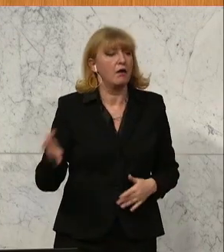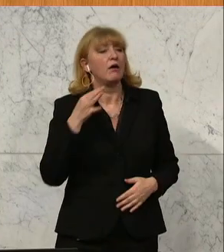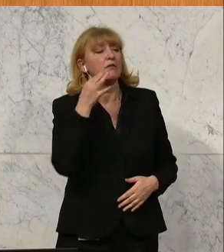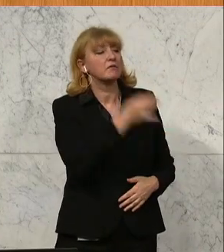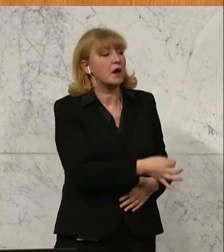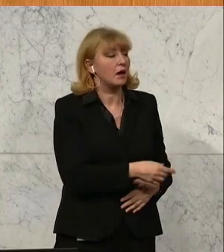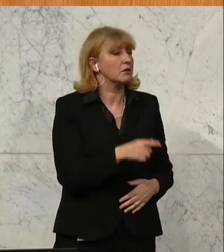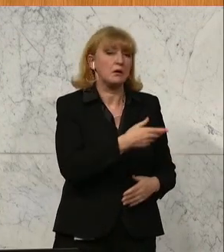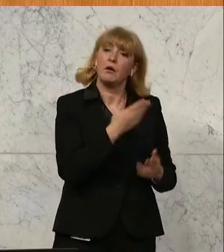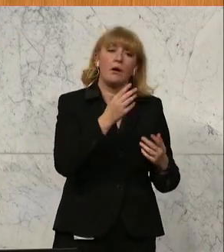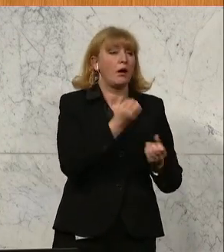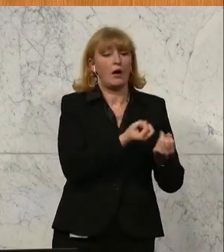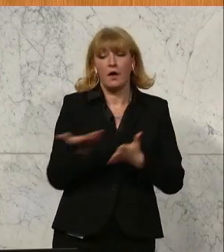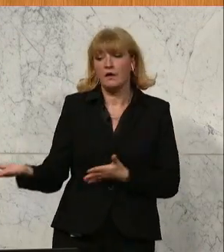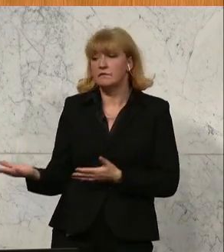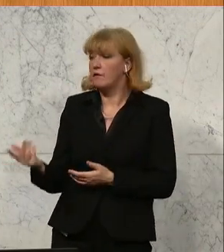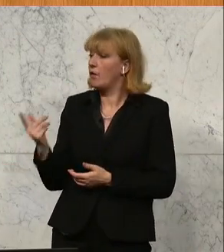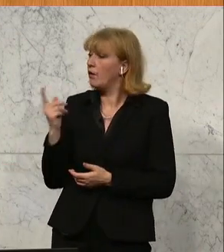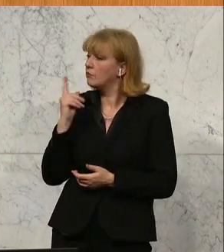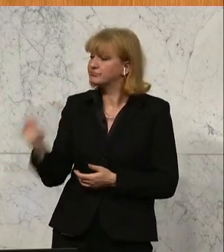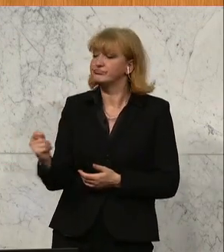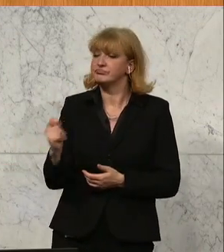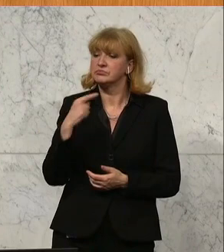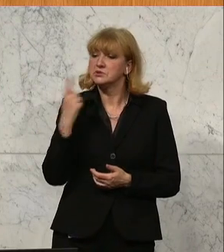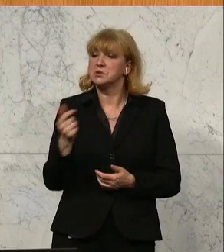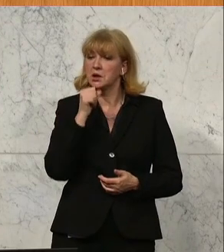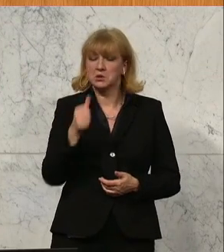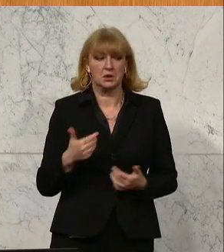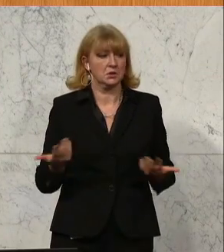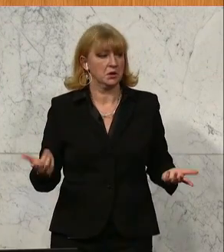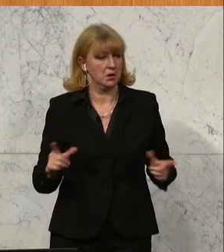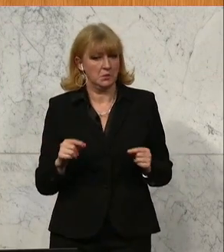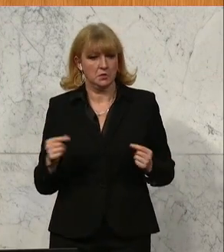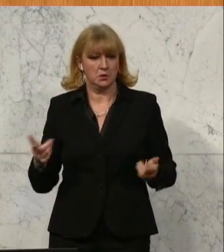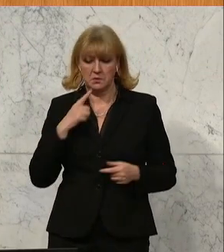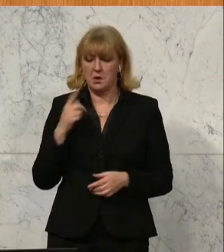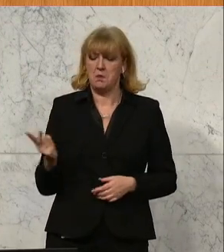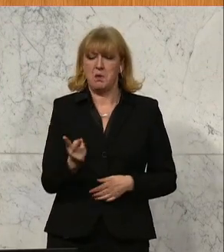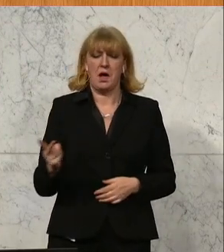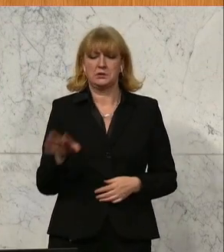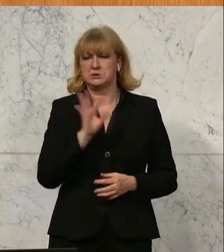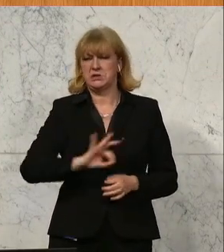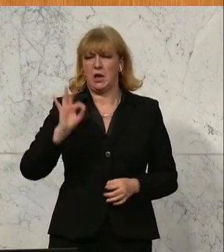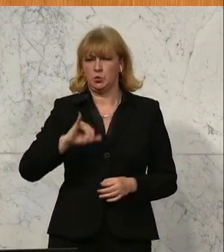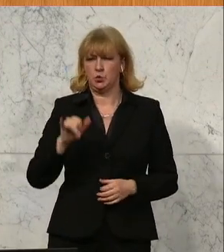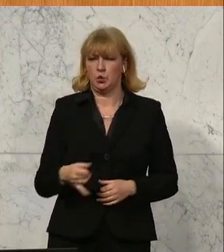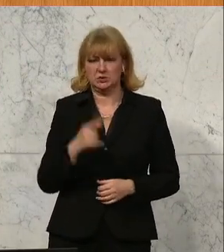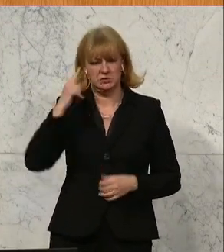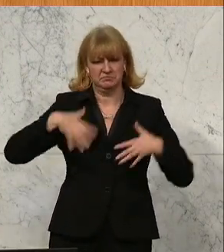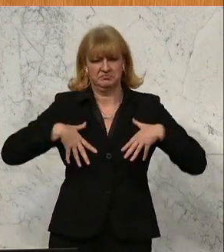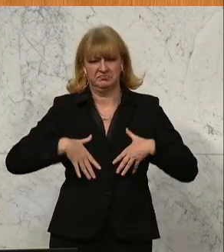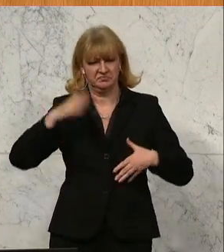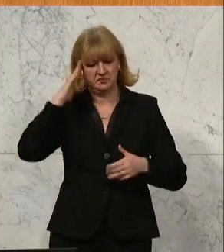wird die Auskunft verweigert. Jetzt gibt es zwei Möglichkeiten. Entweder sind Herr und Frau Müller ausgezeichnete Juristen, kennen sich ausgezeichnet aus, wissen,